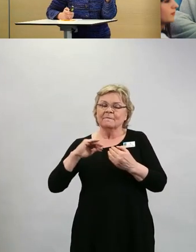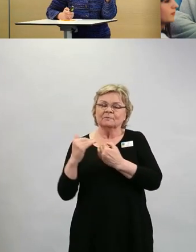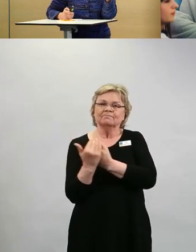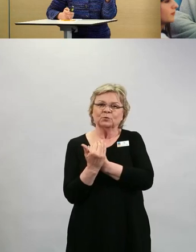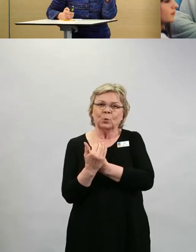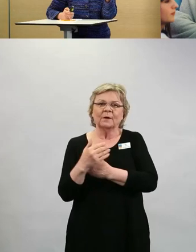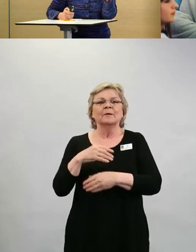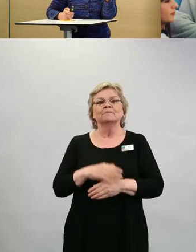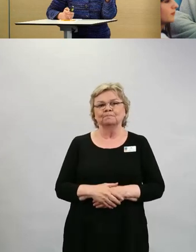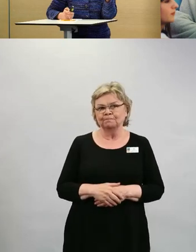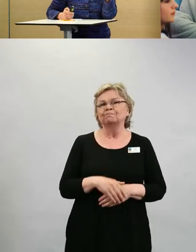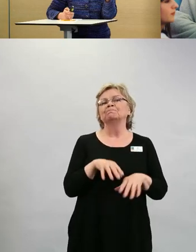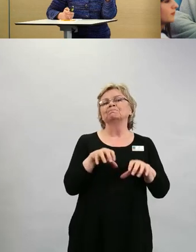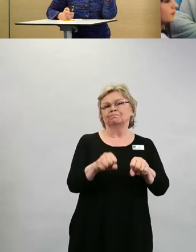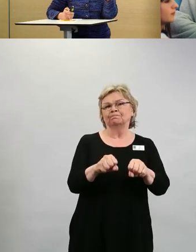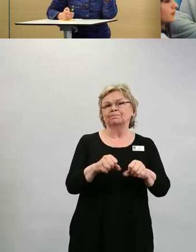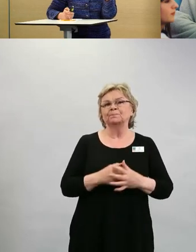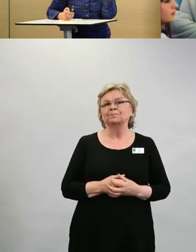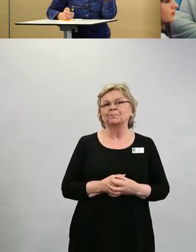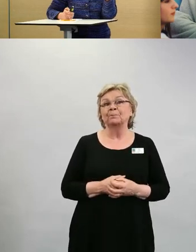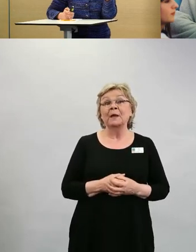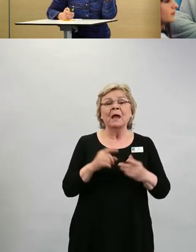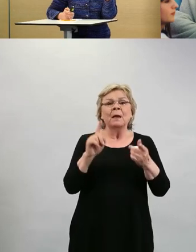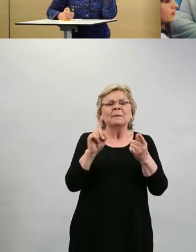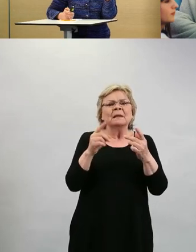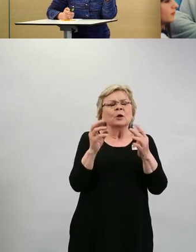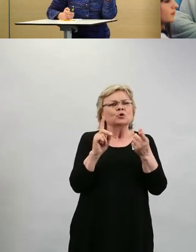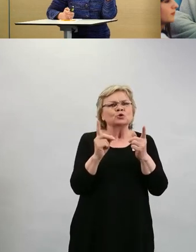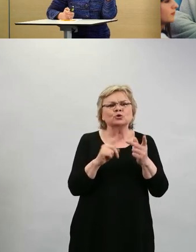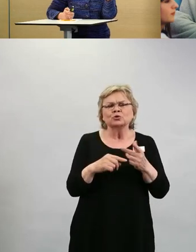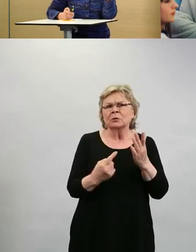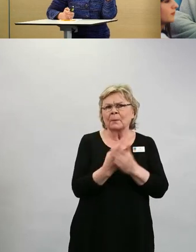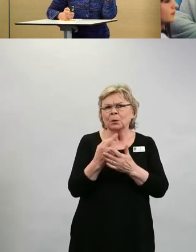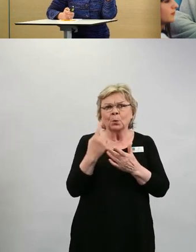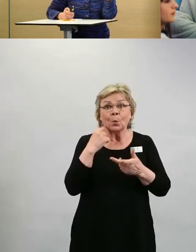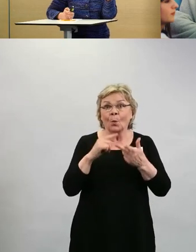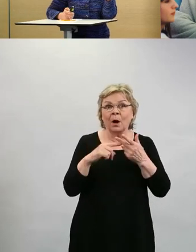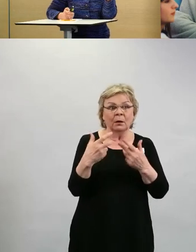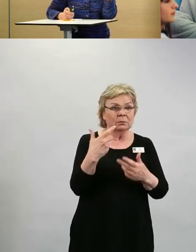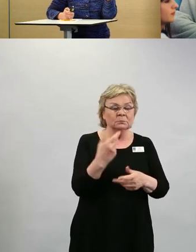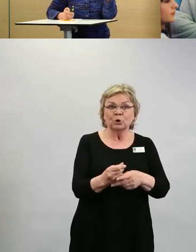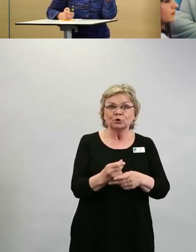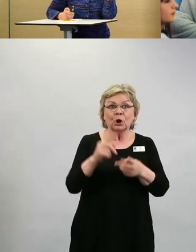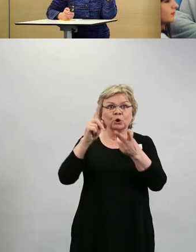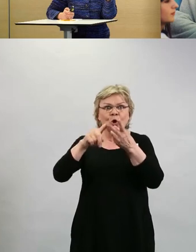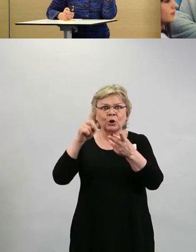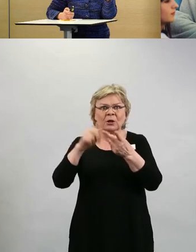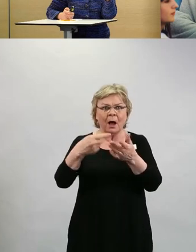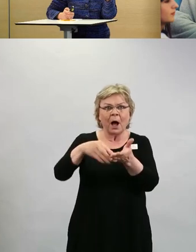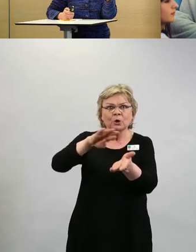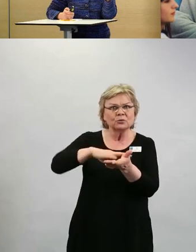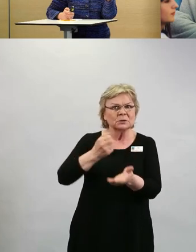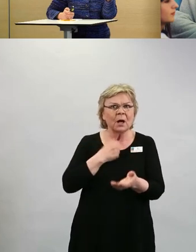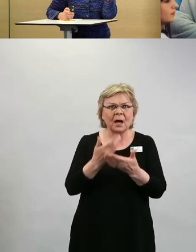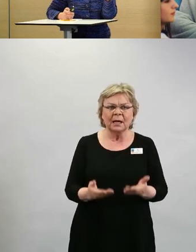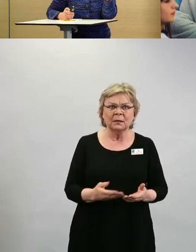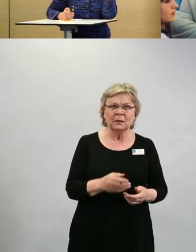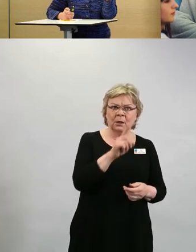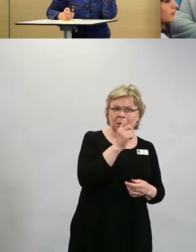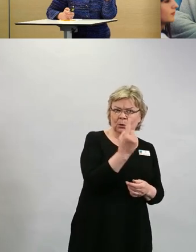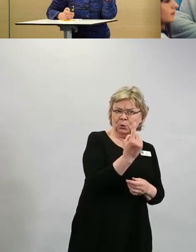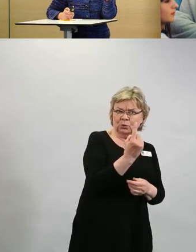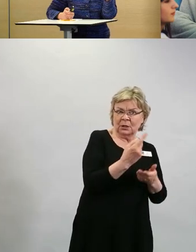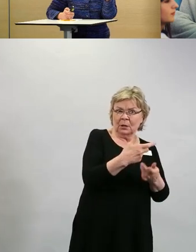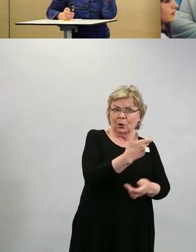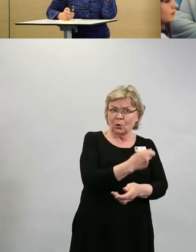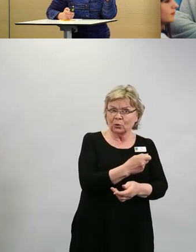Mitä jos jää jostain syystä tehosten rokote saamatta? Suojaako yksi rokotus tarpeeksi? Ehkä siihen osittain